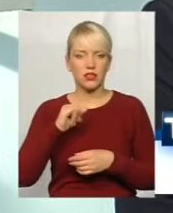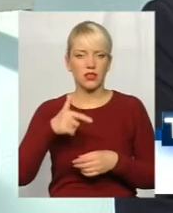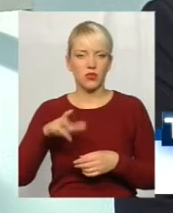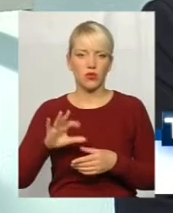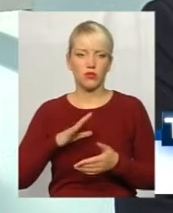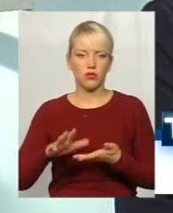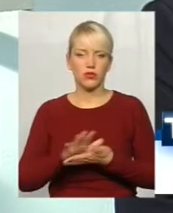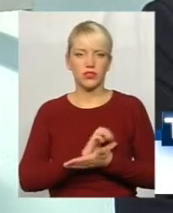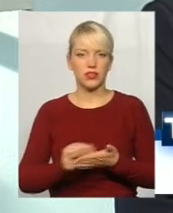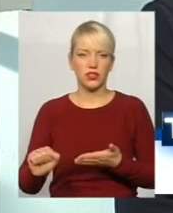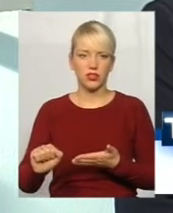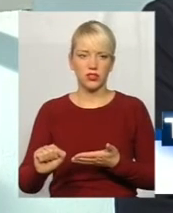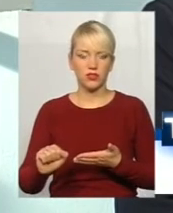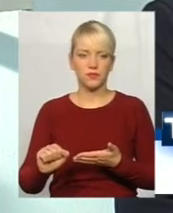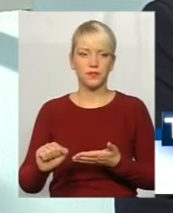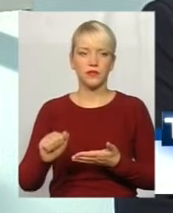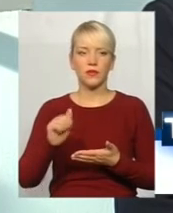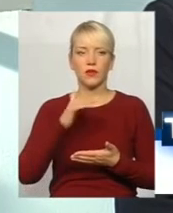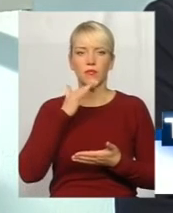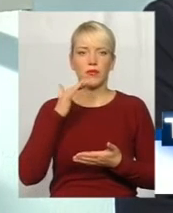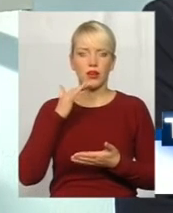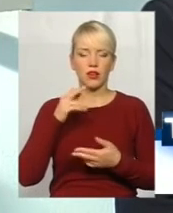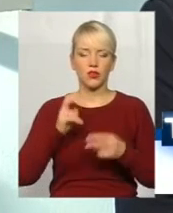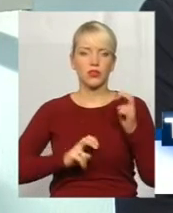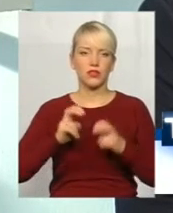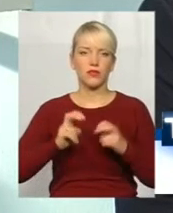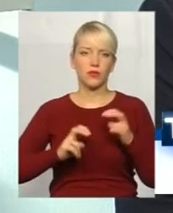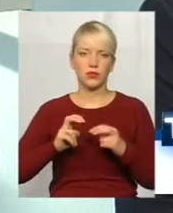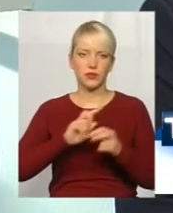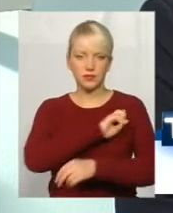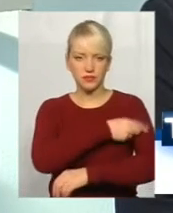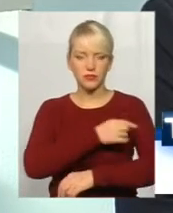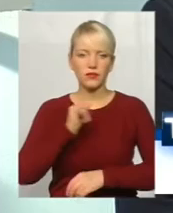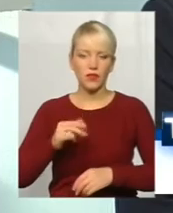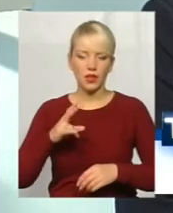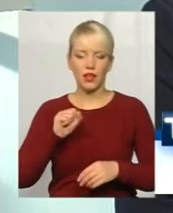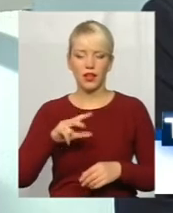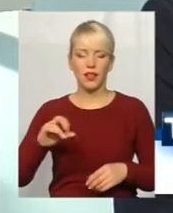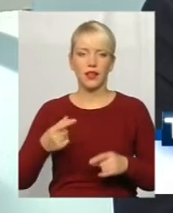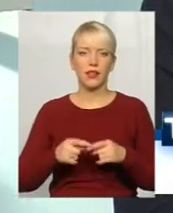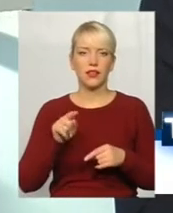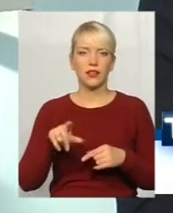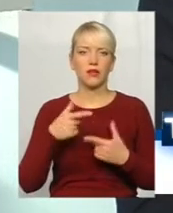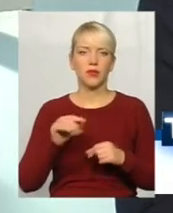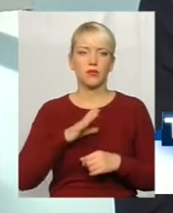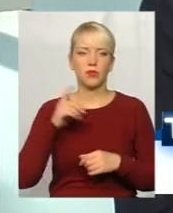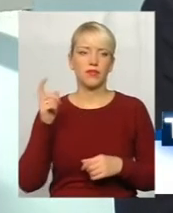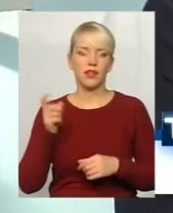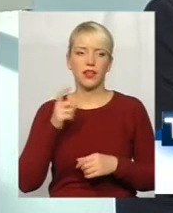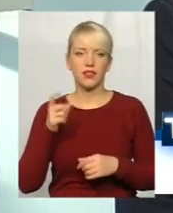знищене було рад дуже потужних підприємств. Але там, де були власники, там, де